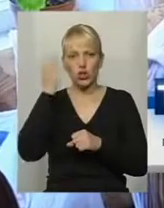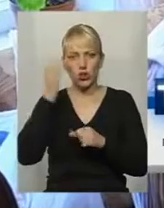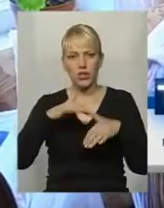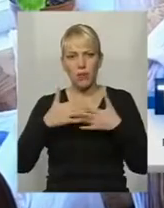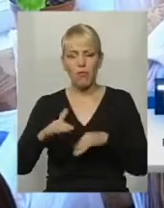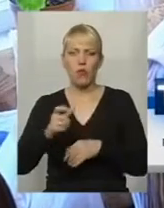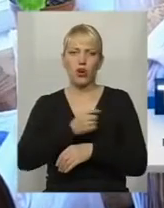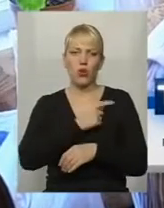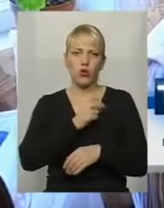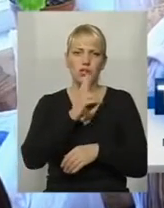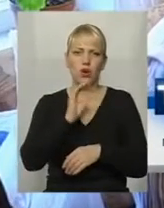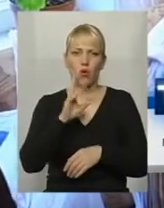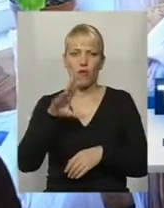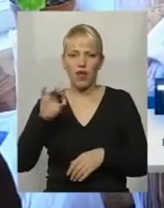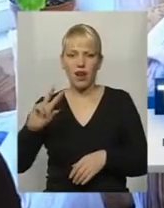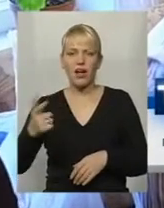Вінниця, Ковиль,